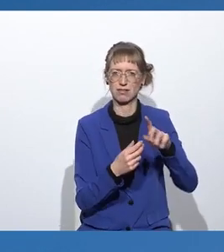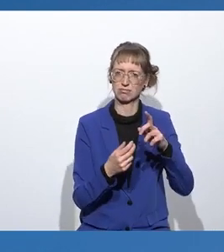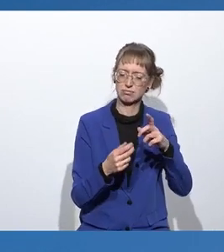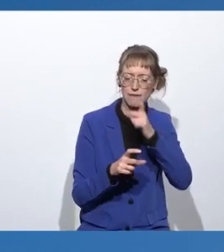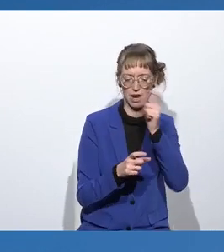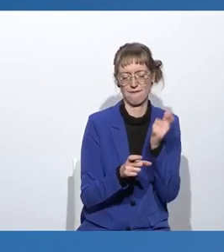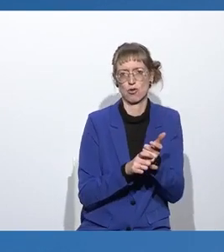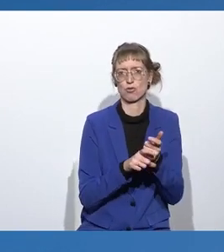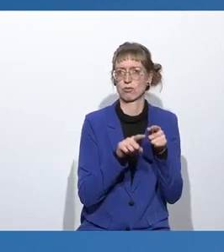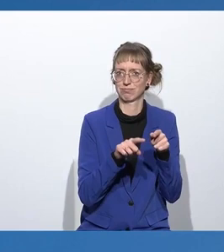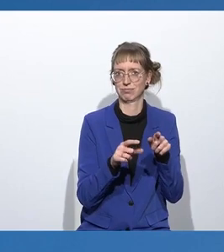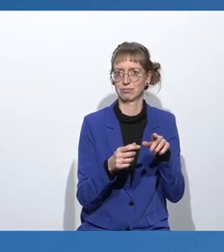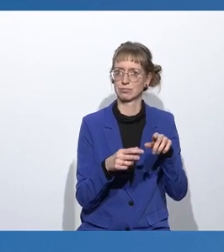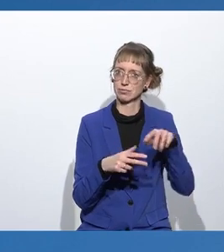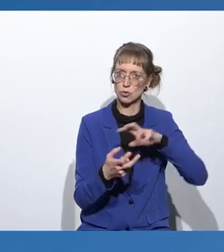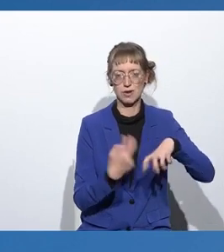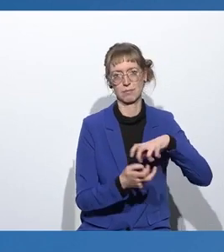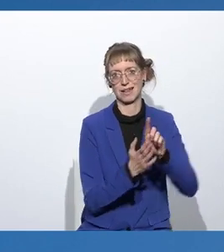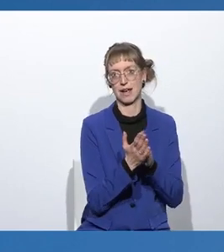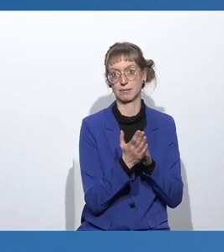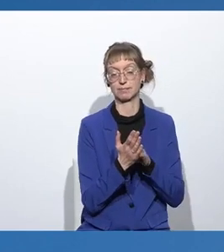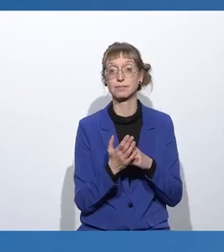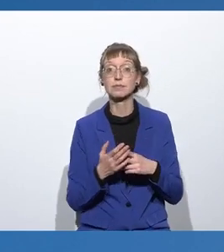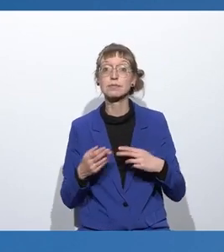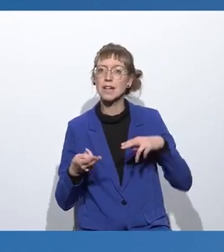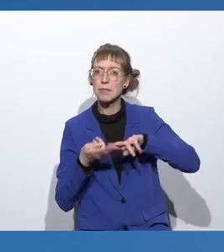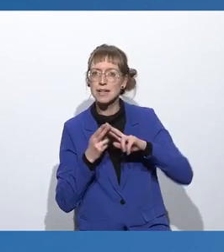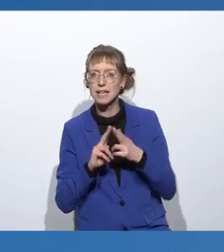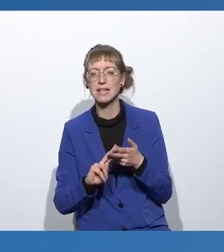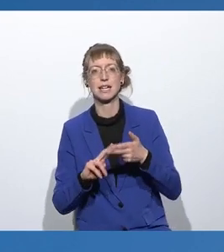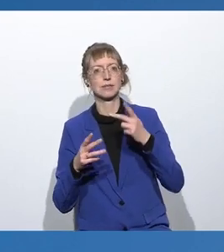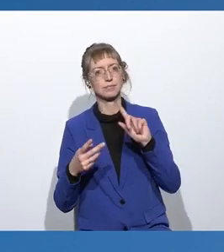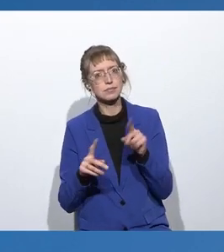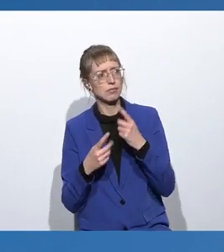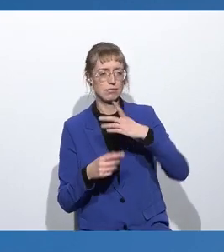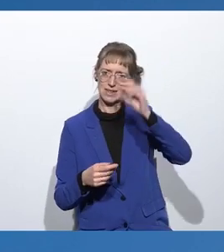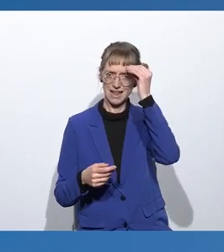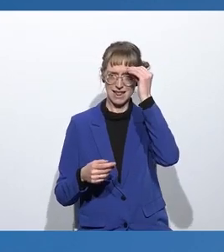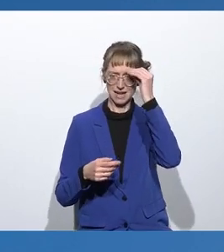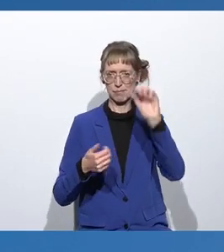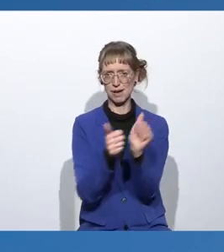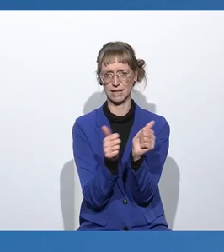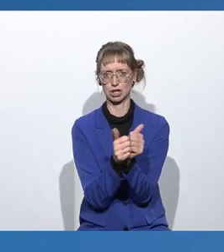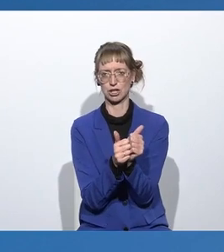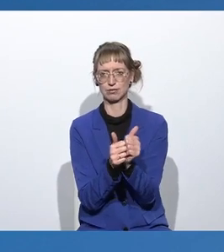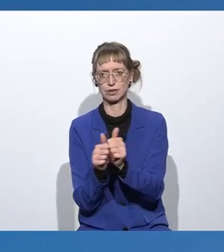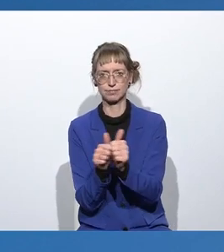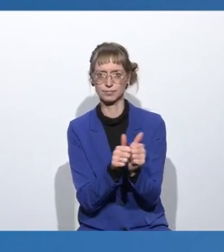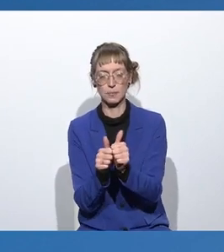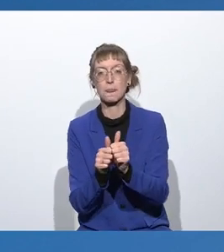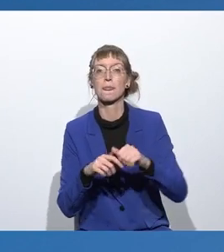Mitglieder der CDR-Initiative gehen gemeinsam eine Lernpartnerschaft ein und möchten sich